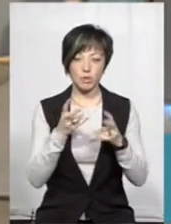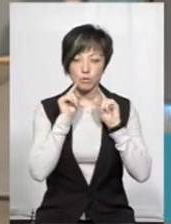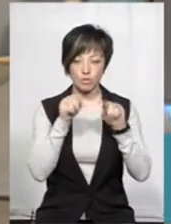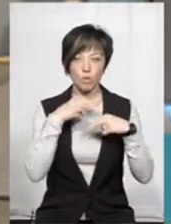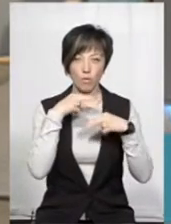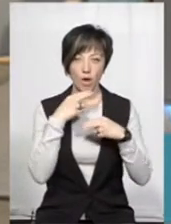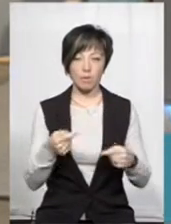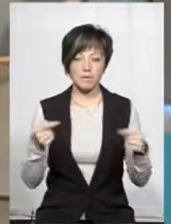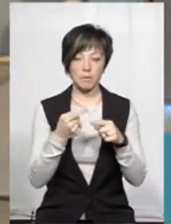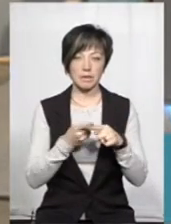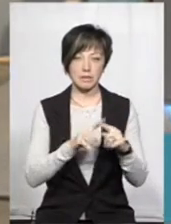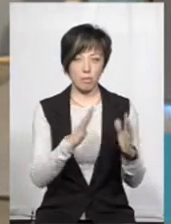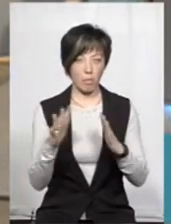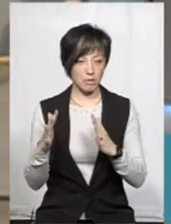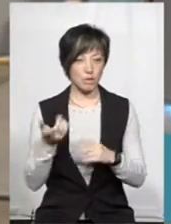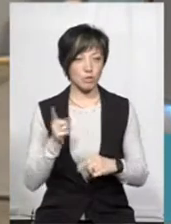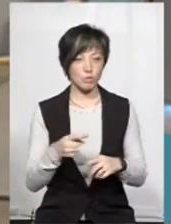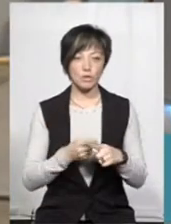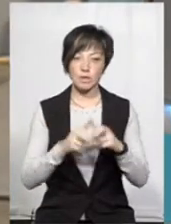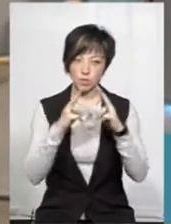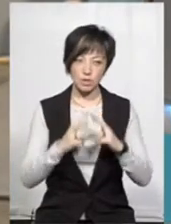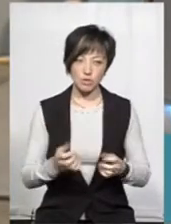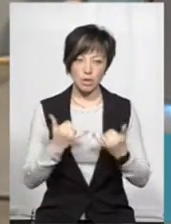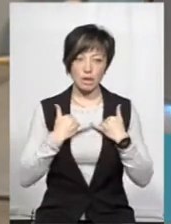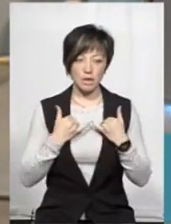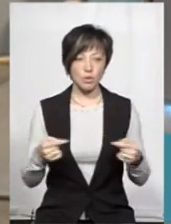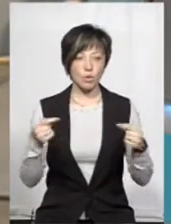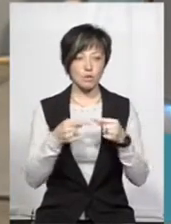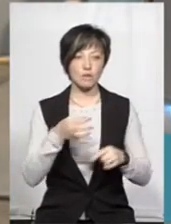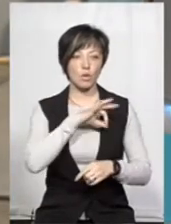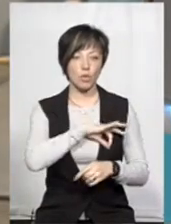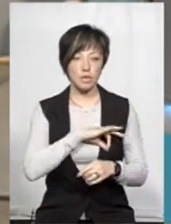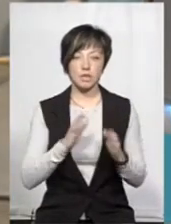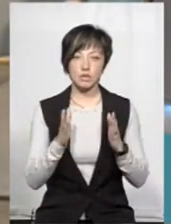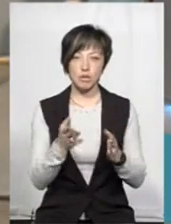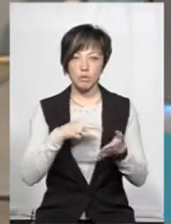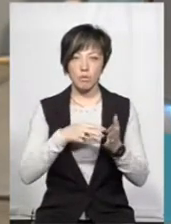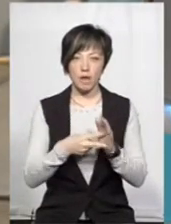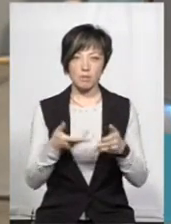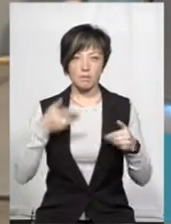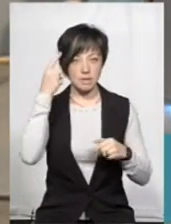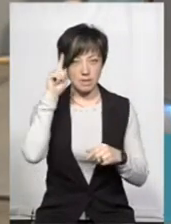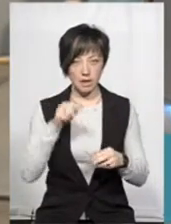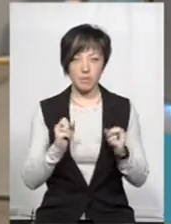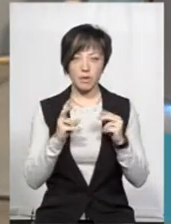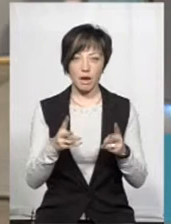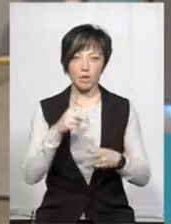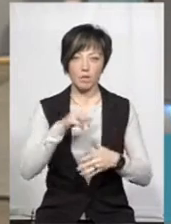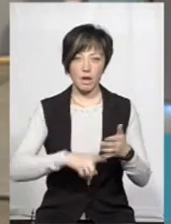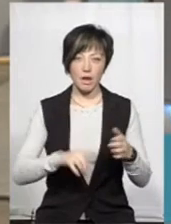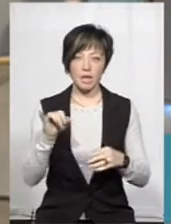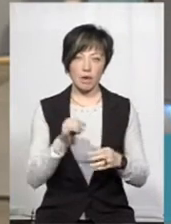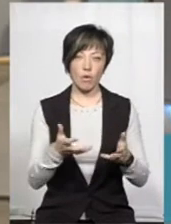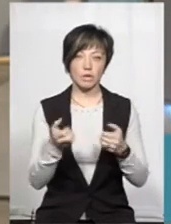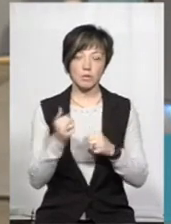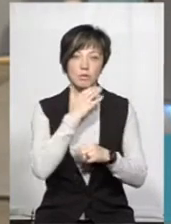зосередити увагу саме на цих моментах. Тому це дослідження для нас однозначно корисне не лише в тому плані, що ми знаємо, наскільки нам довіряють,